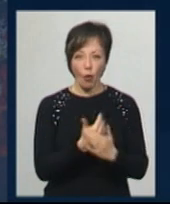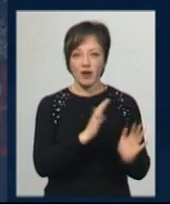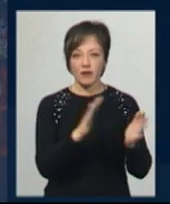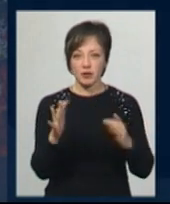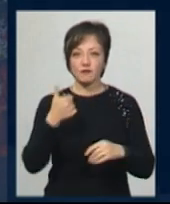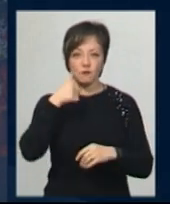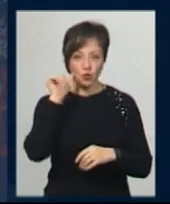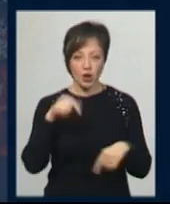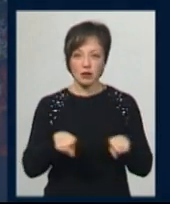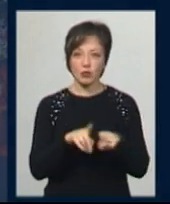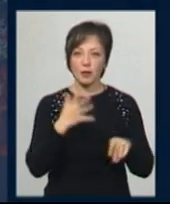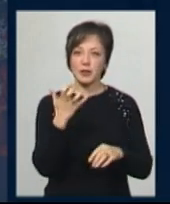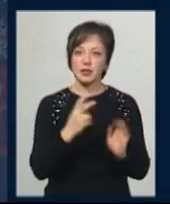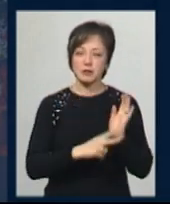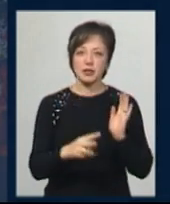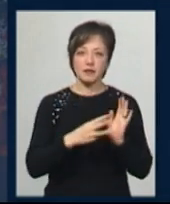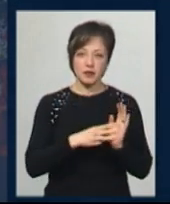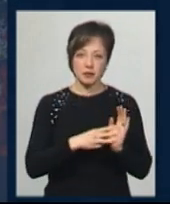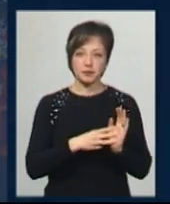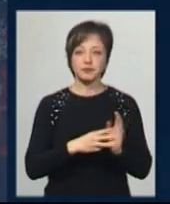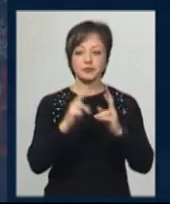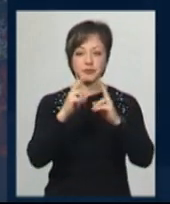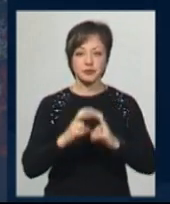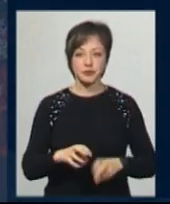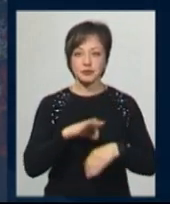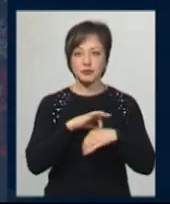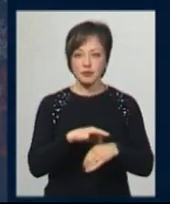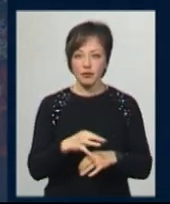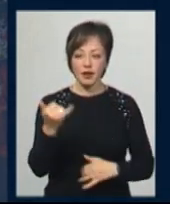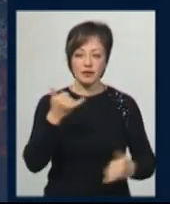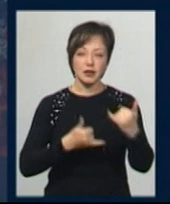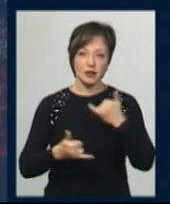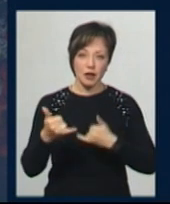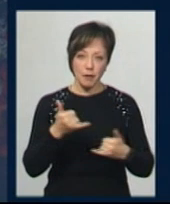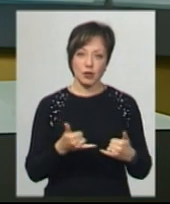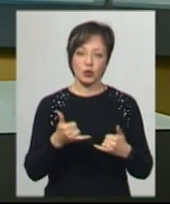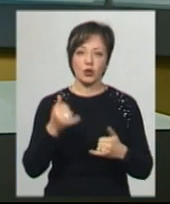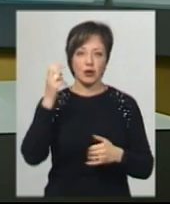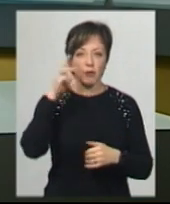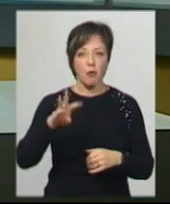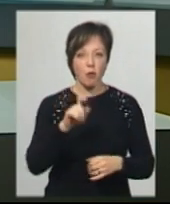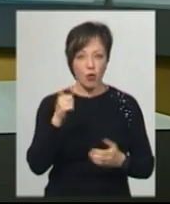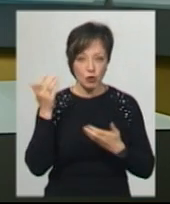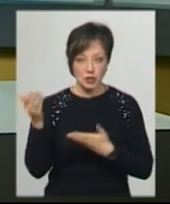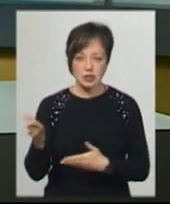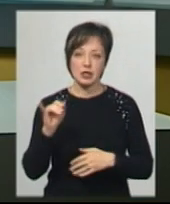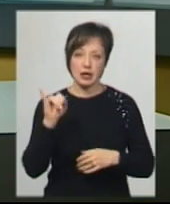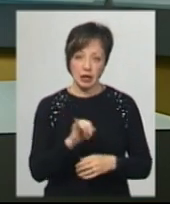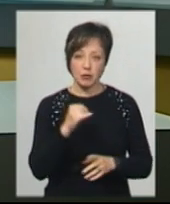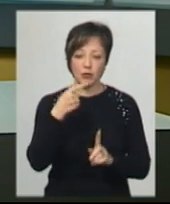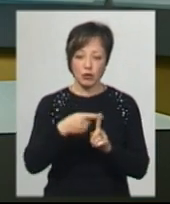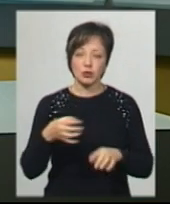годину таких випадків було 578. Дослідження проводилися вірусологічною референс-лабораторією Центру громадського здоров'я